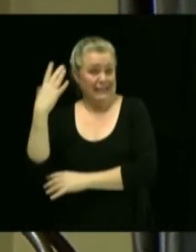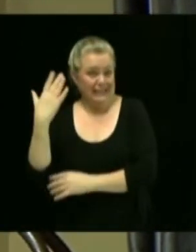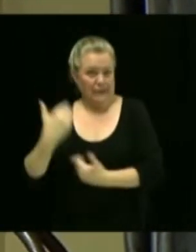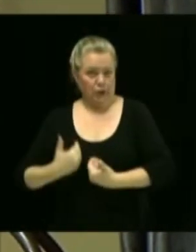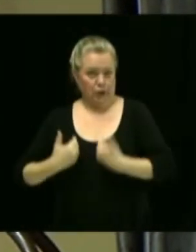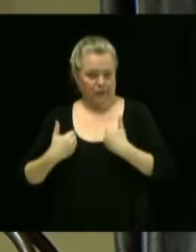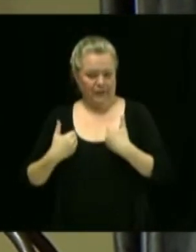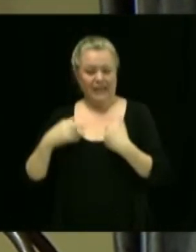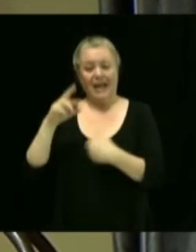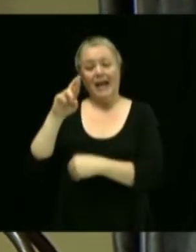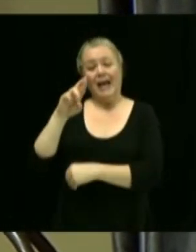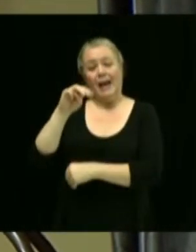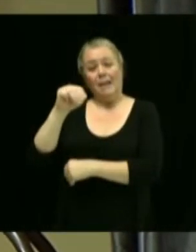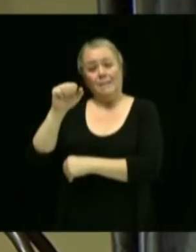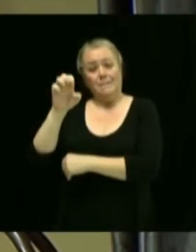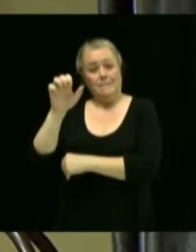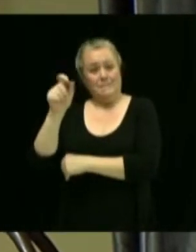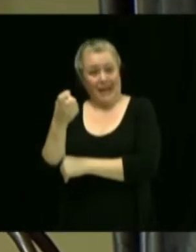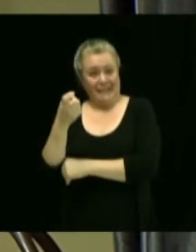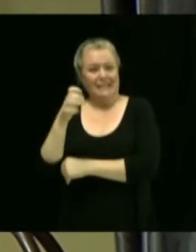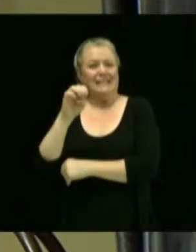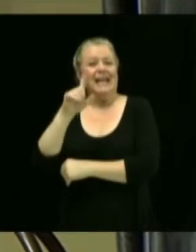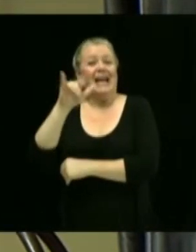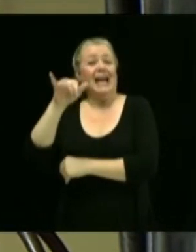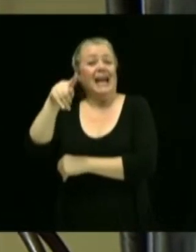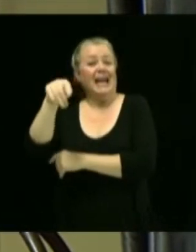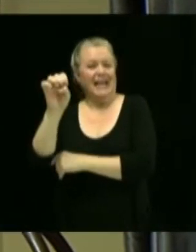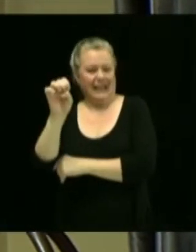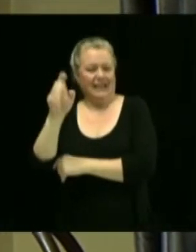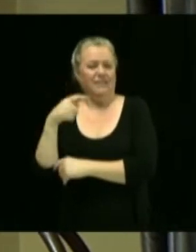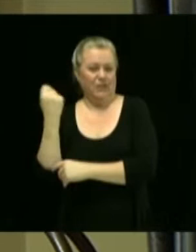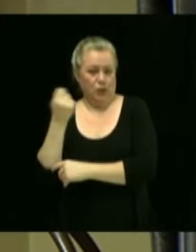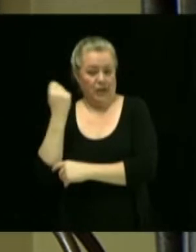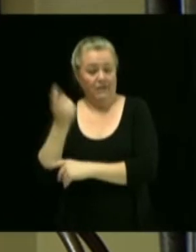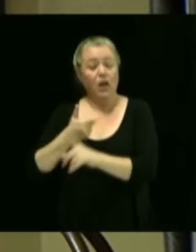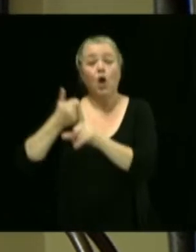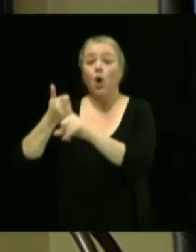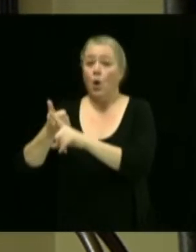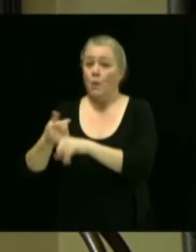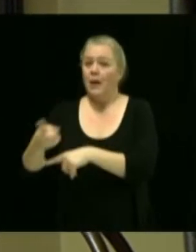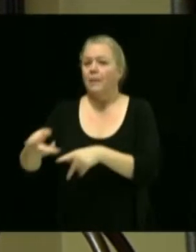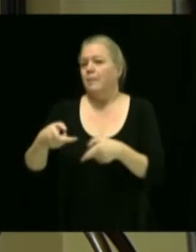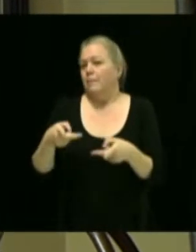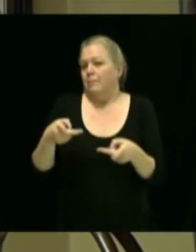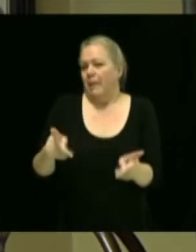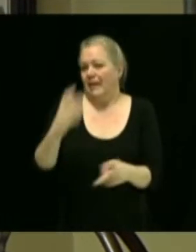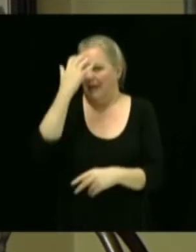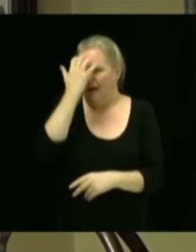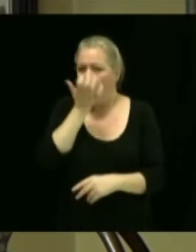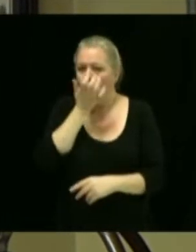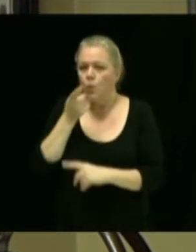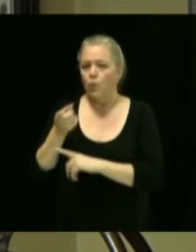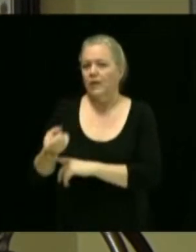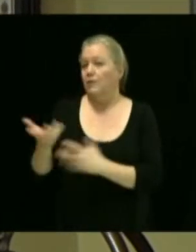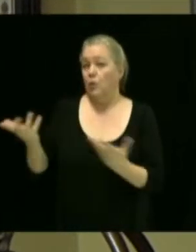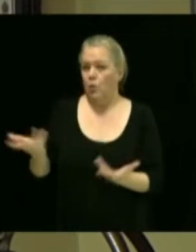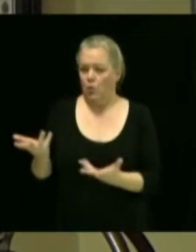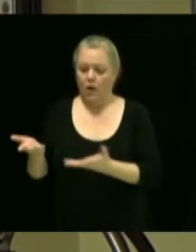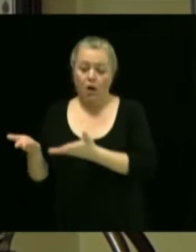Victoriaville, se sont distinguées dans le créneau particulier de l'Halloween, en offrant d'une part des costumes